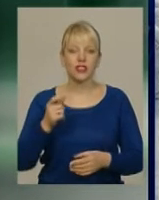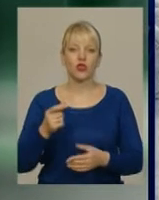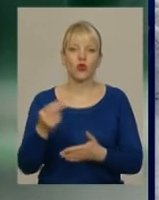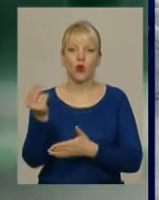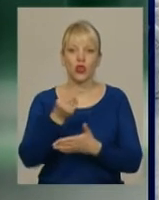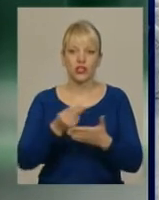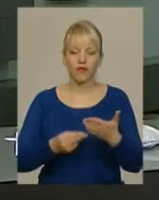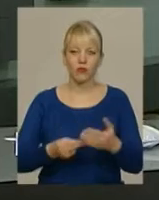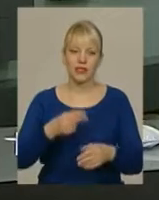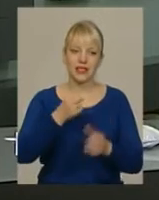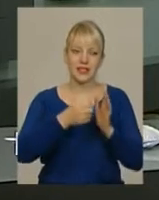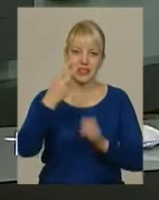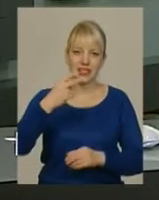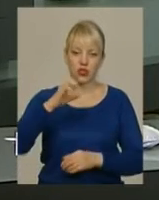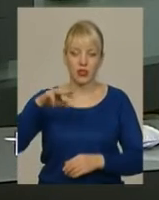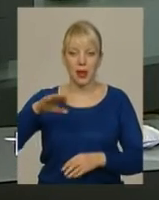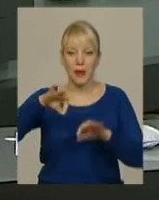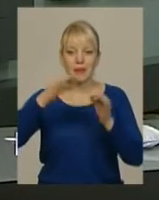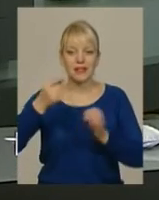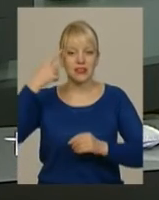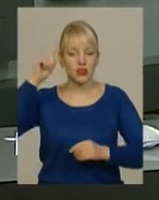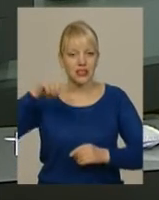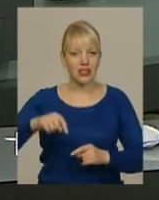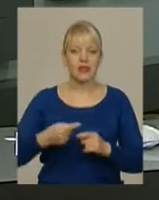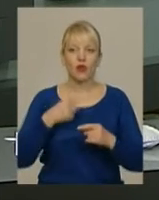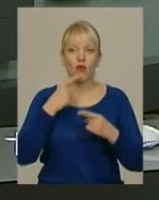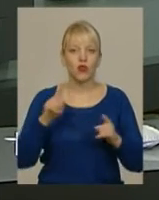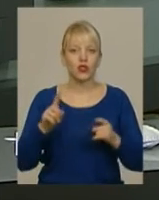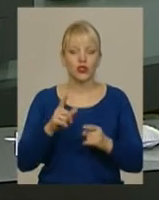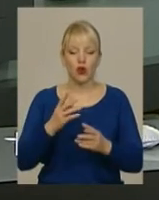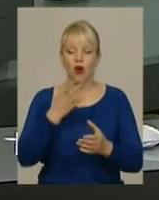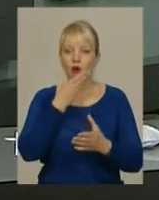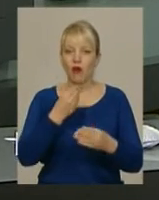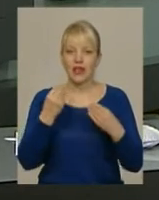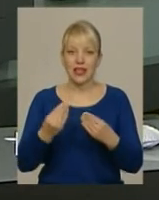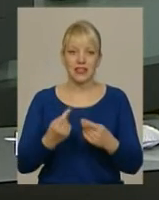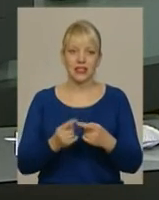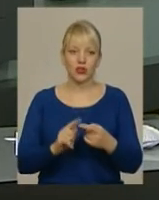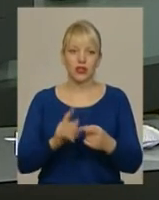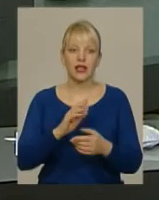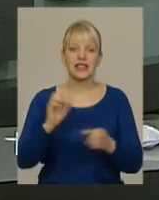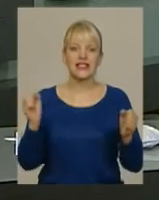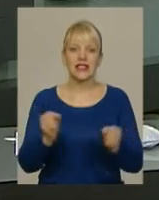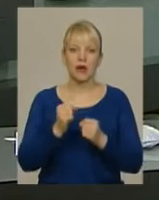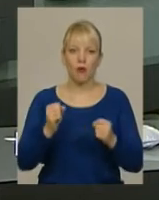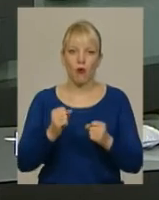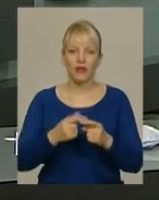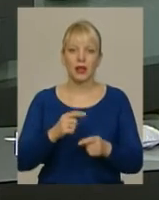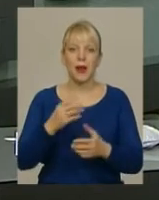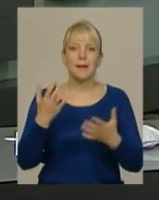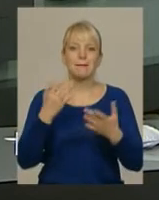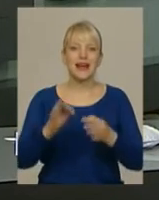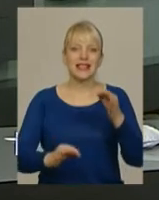століть. Мистецтво знавиця каже, у красою виставки є такі роботи, як «Зимовий пейзаж» Сергія Світославського, «Відлига» Сергія Шишка,